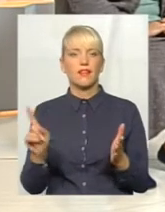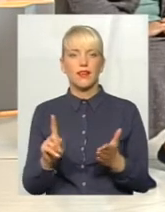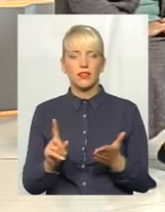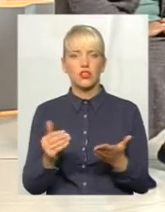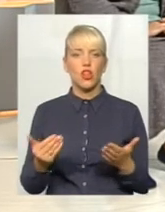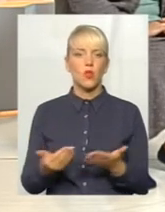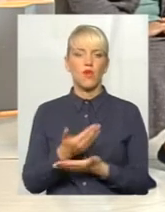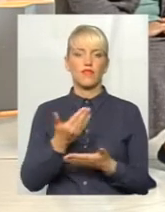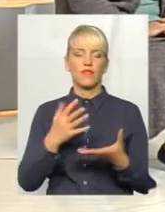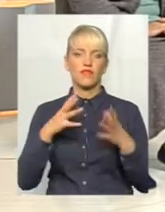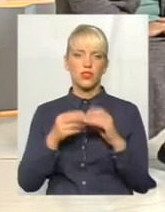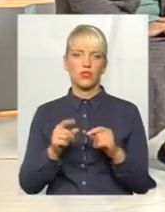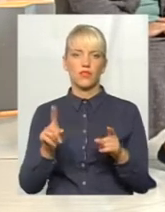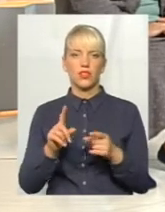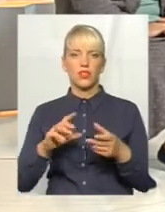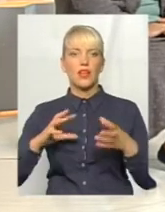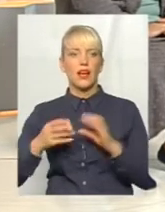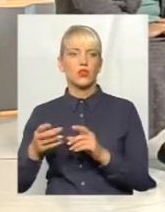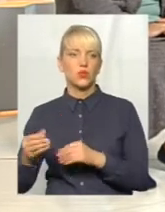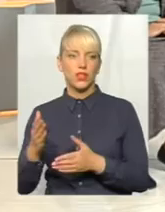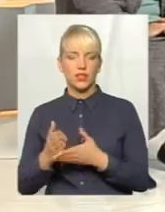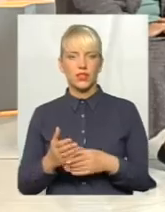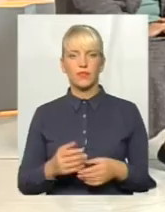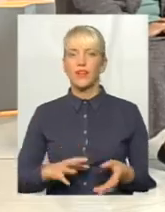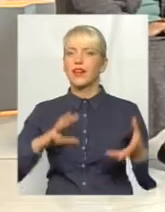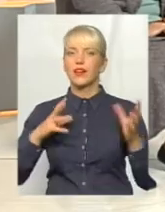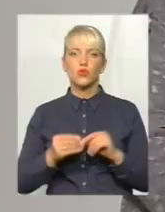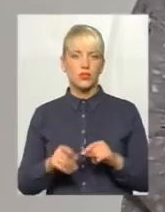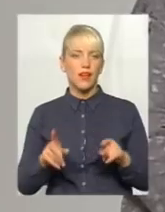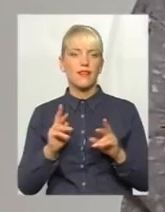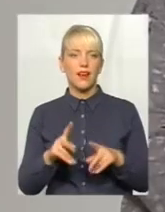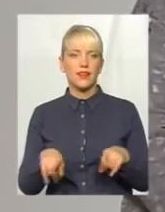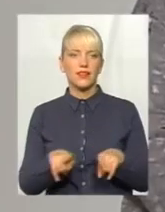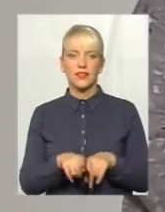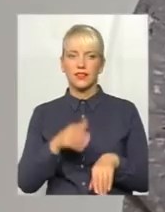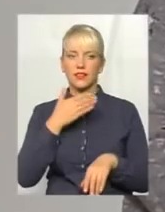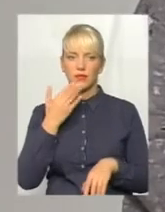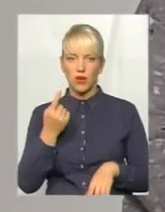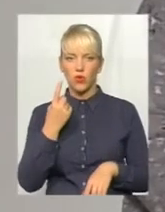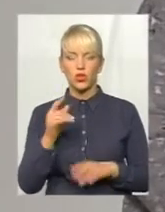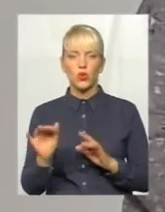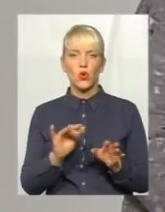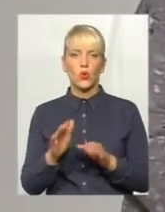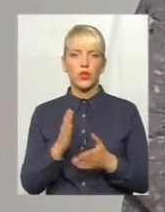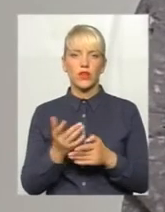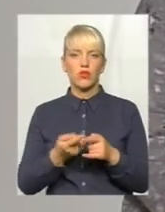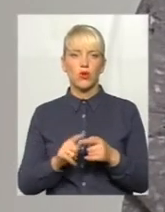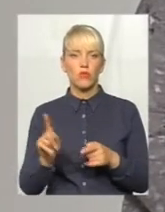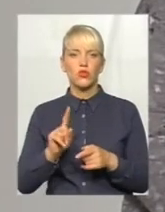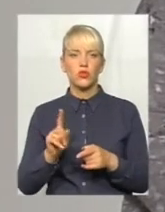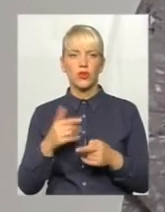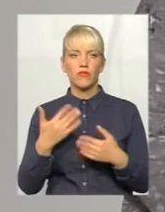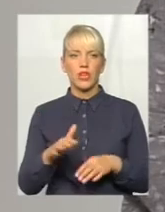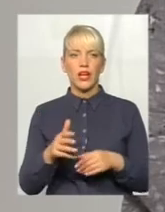результати? Результатів таких немає. Один рух є тільки в тому, що прийшла третя